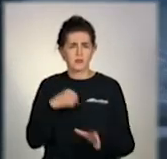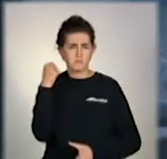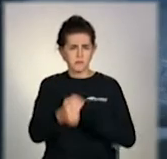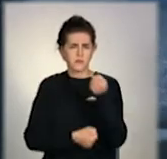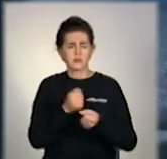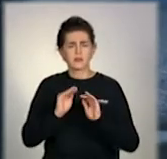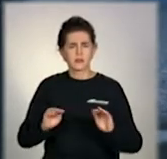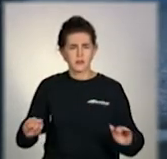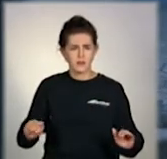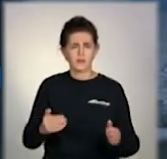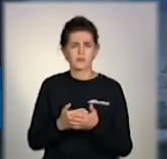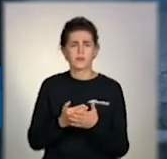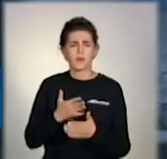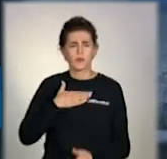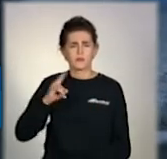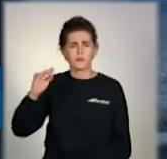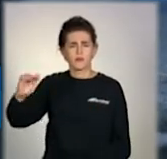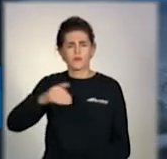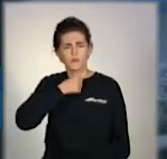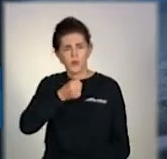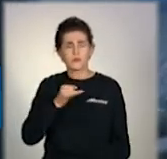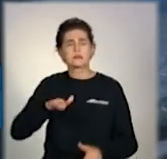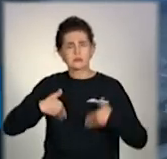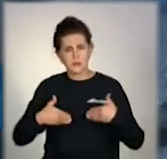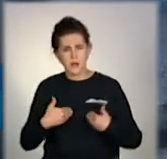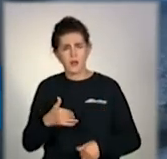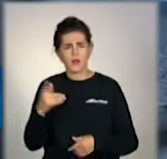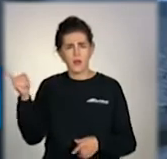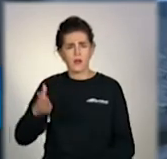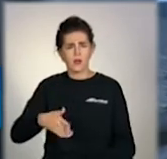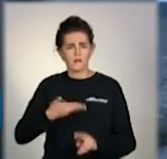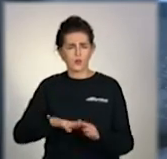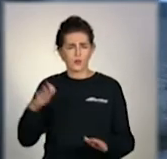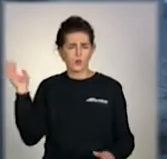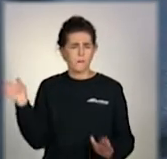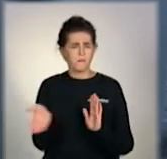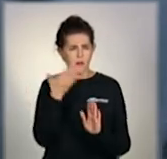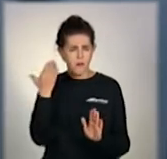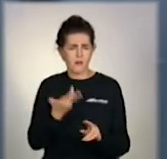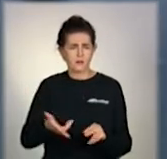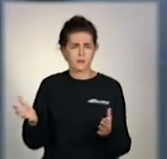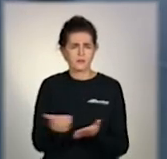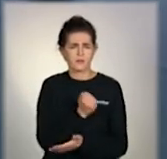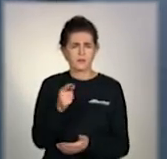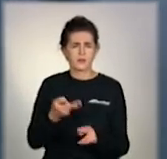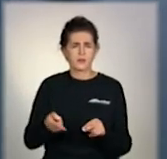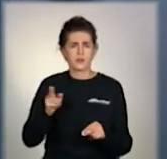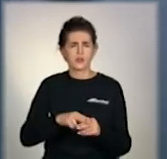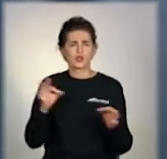дитина поздоровувався зі мною. Цей б***й повернувся, як дали йому це все. Ти що це зі всякою,